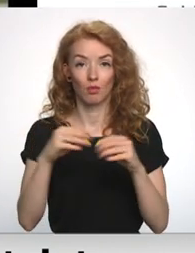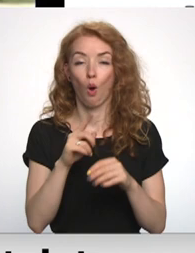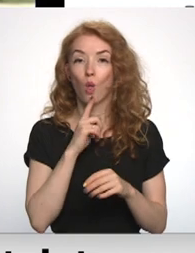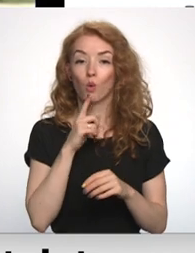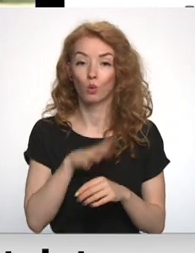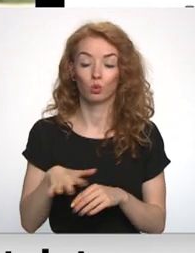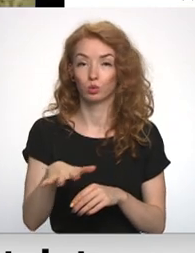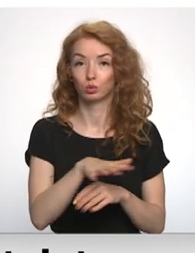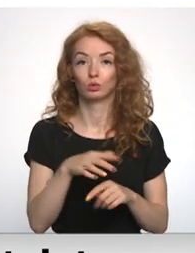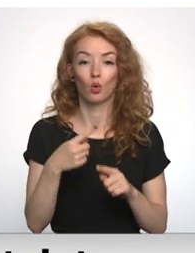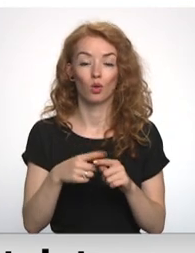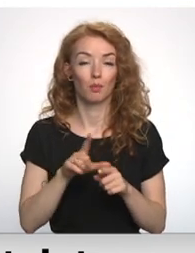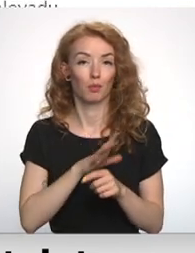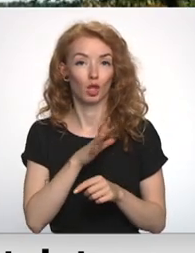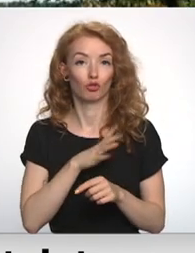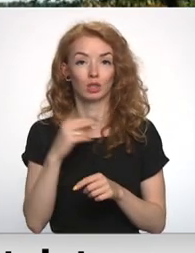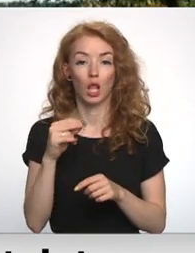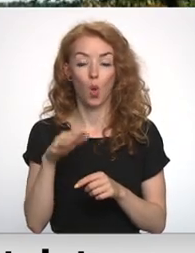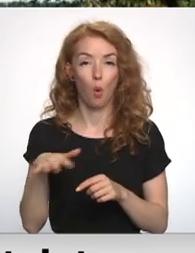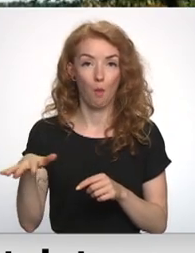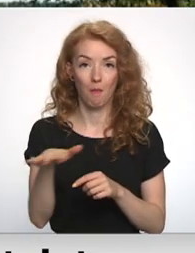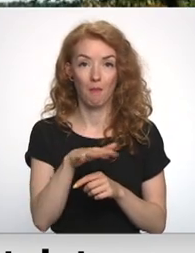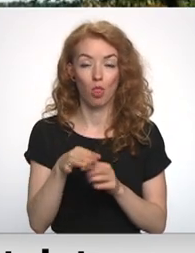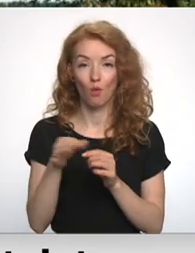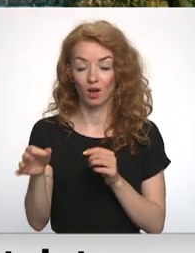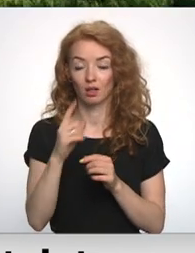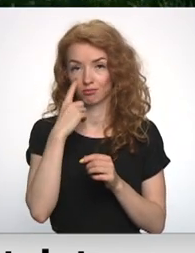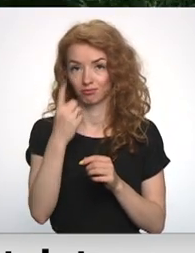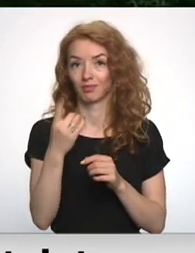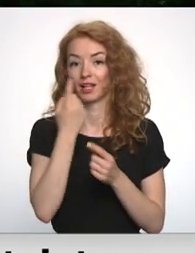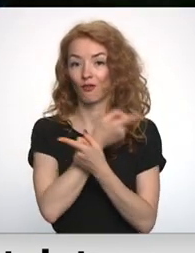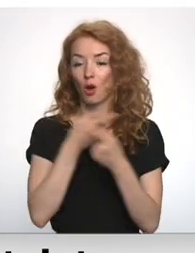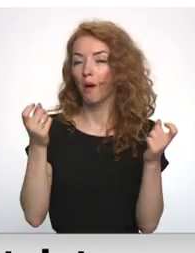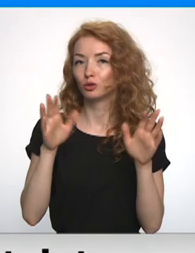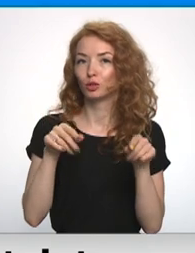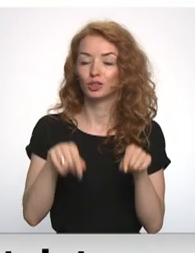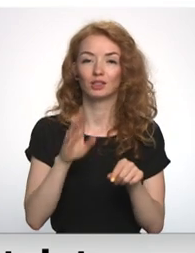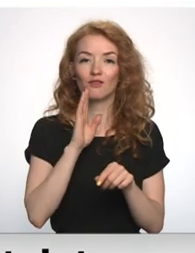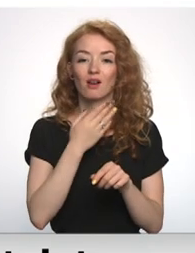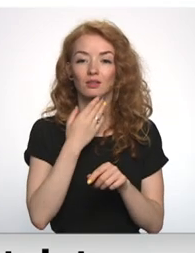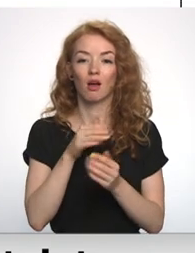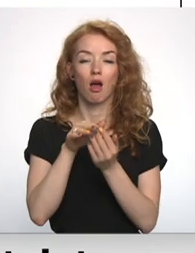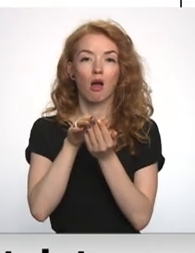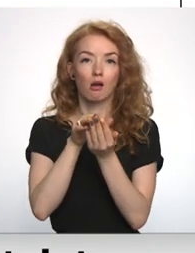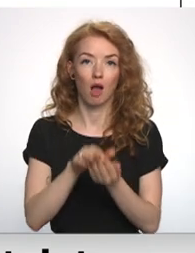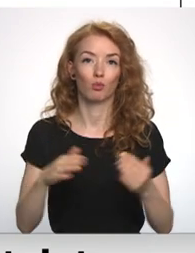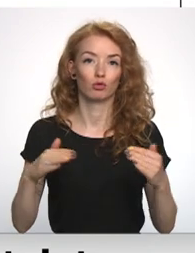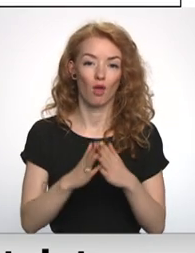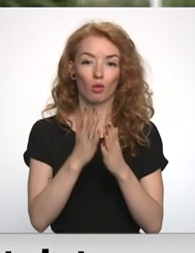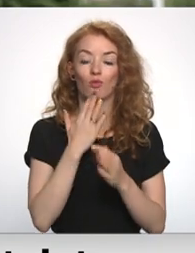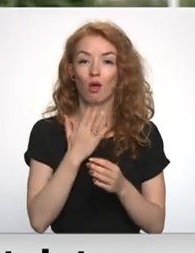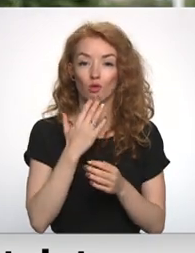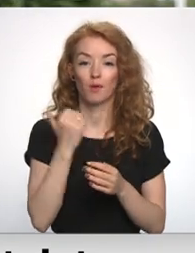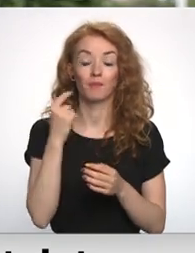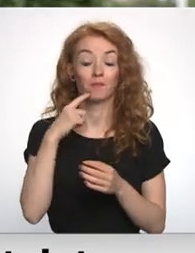novadā. Turklāt bijušā zilupes novada mājaslapā redzama vēl informācija par šīs vasaras kapu svētku datumiem. Tie